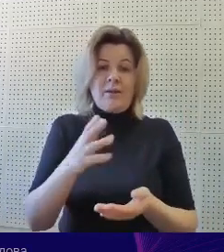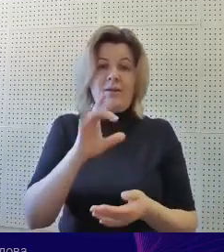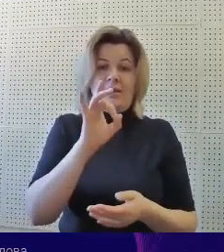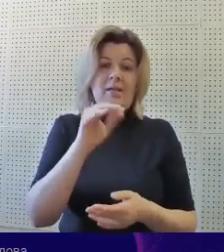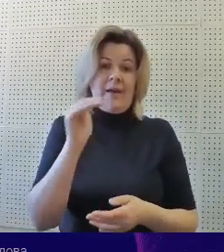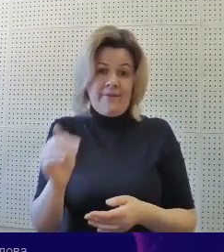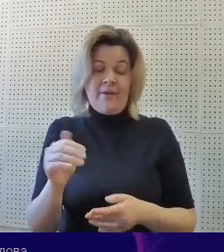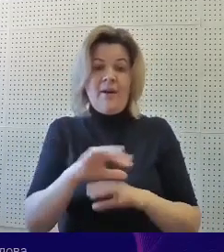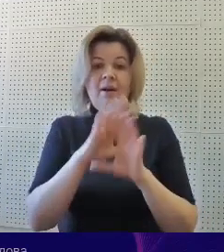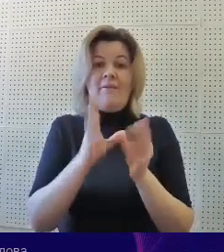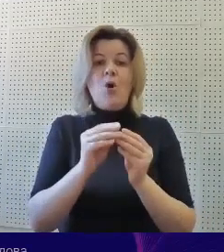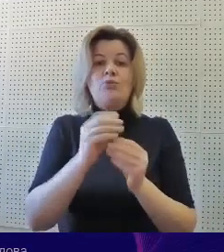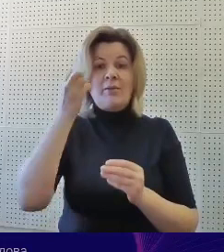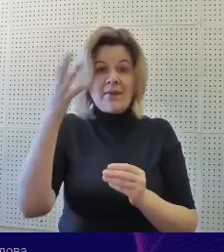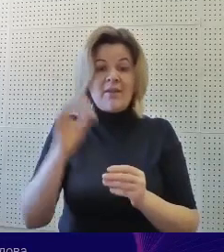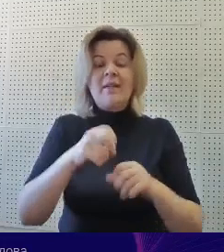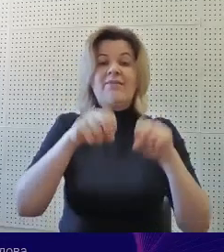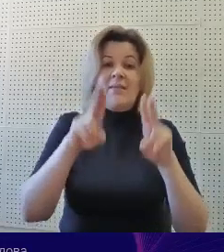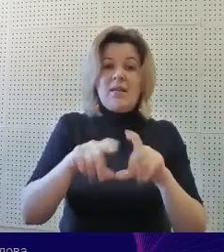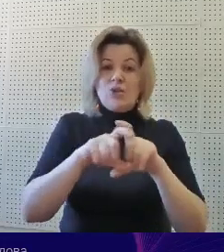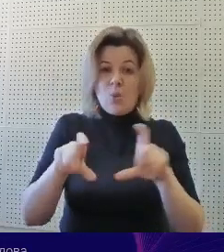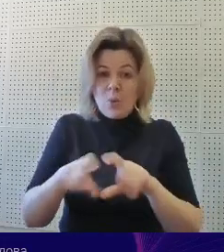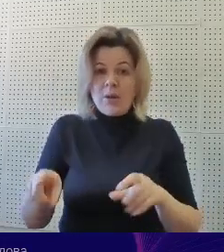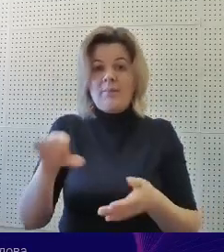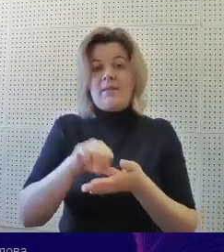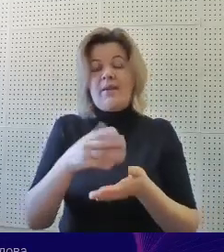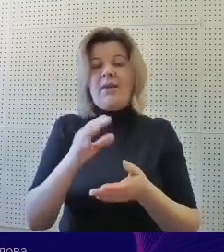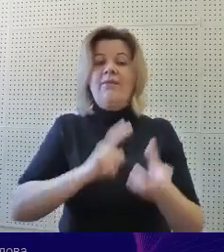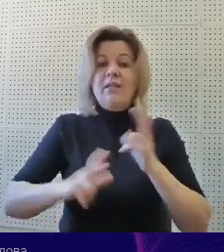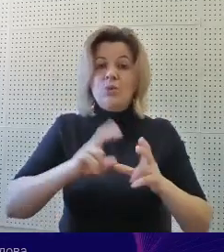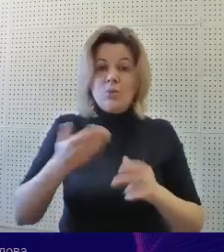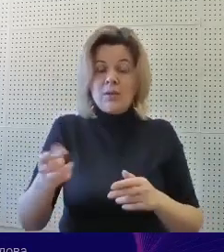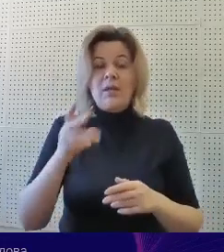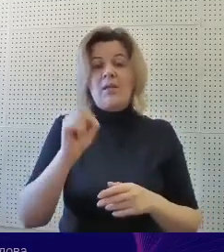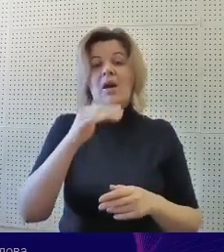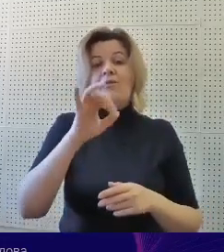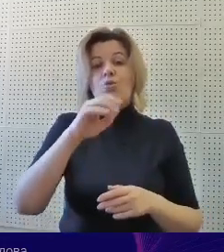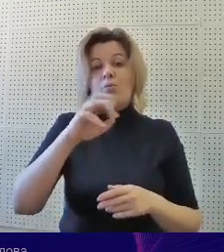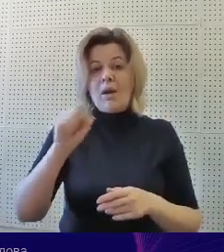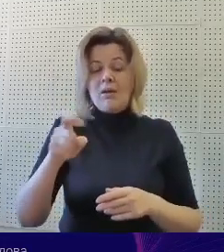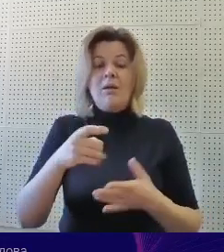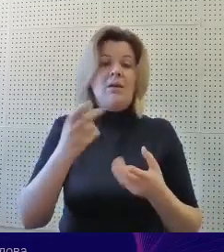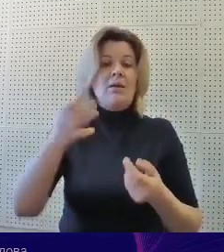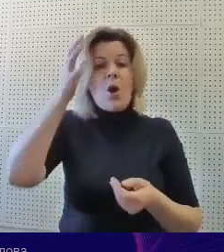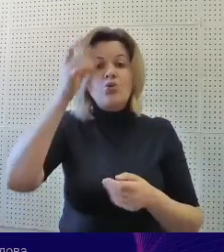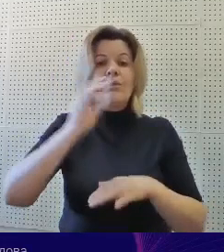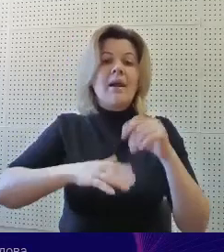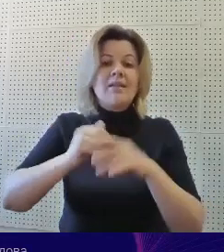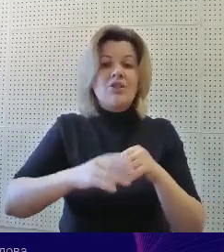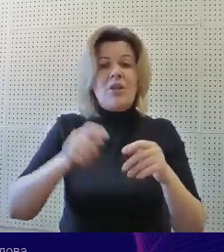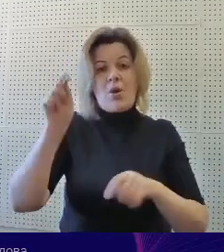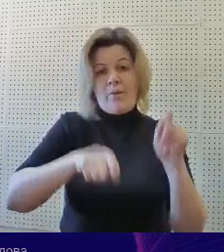Российской Федерации, в общеобразовательных и специальных школах, институтах, на форумах, научно-практических